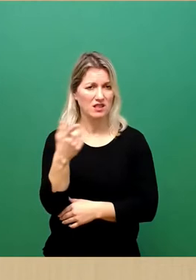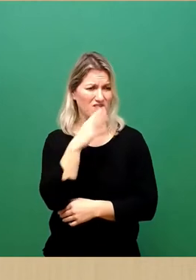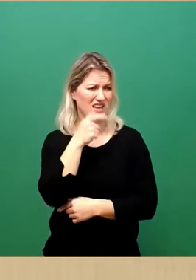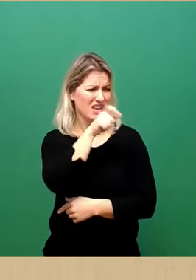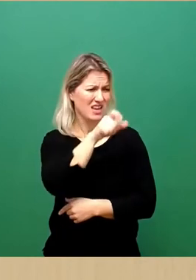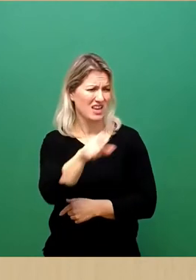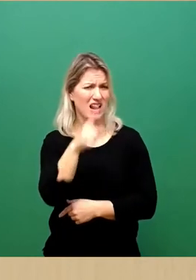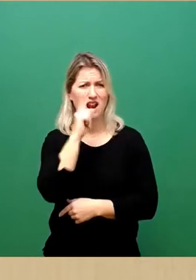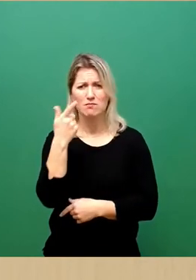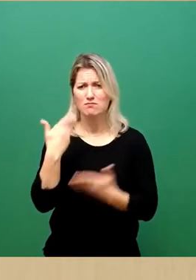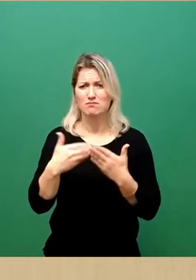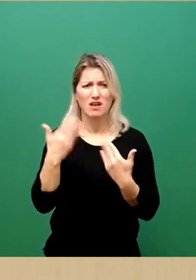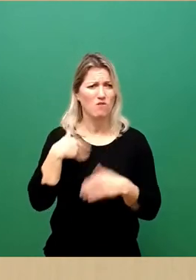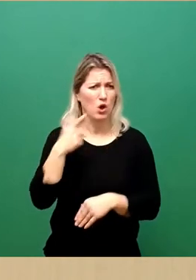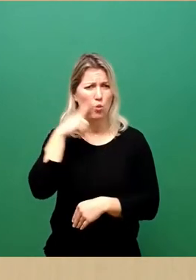Ukraine beistehen.